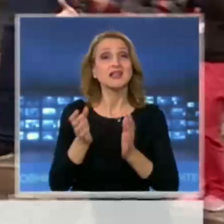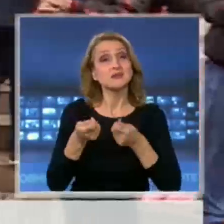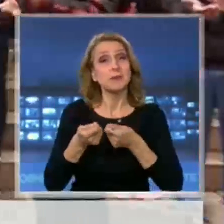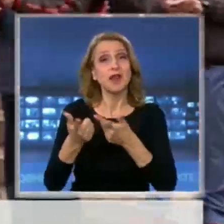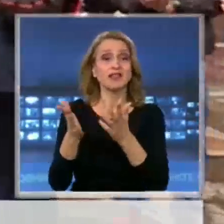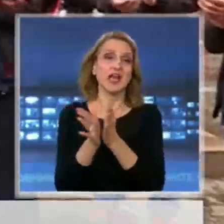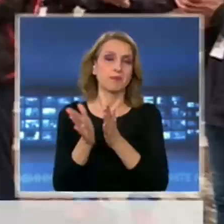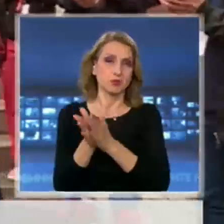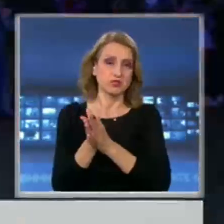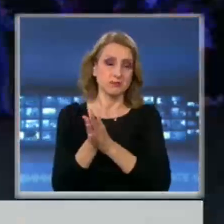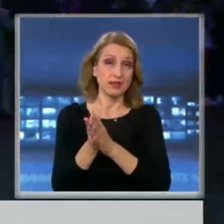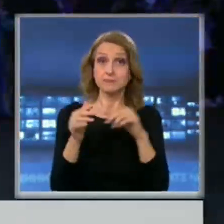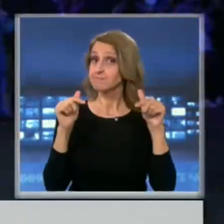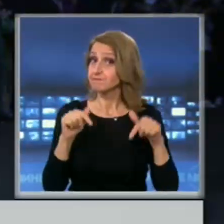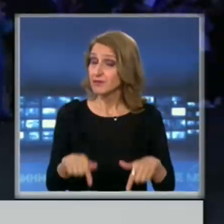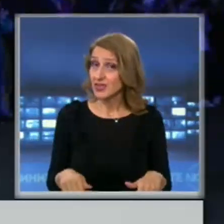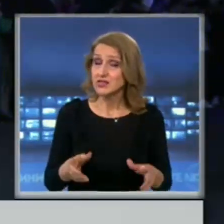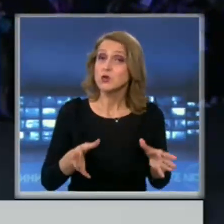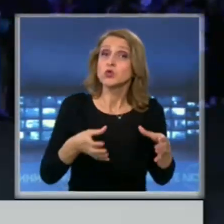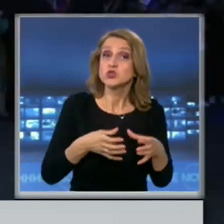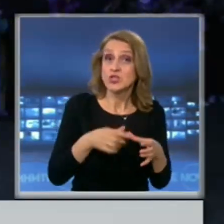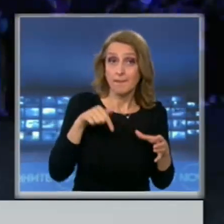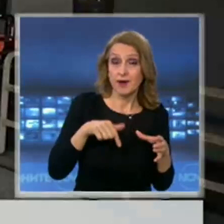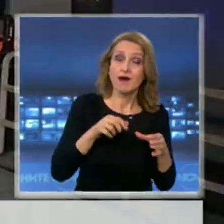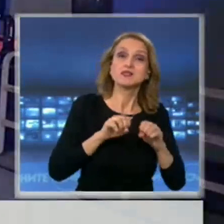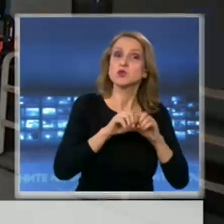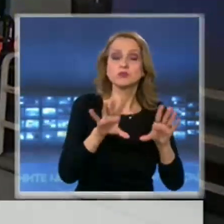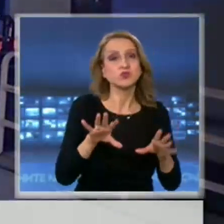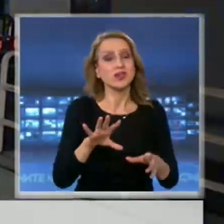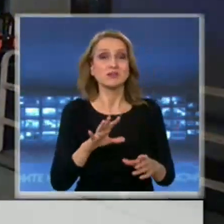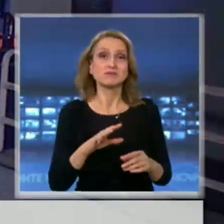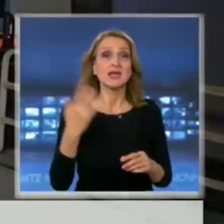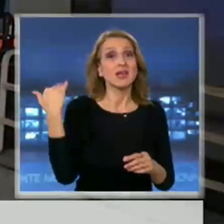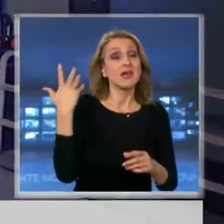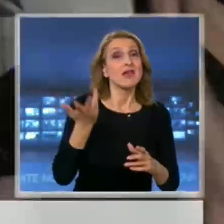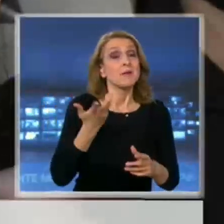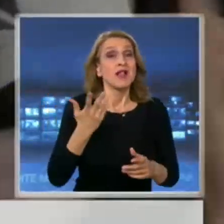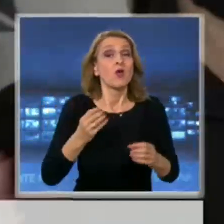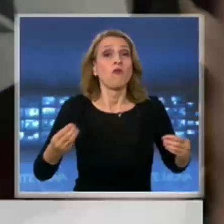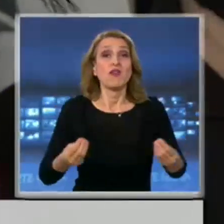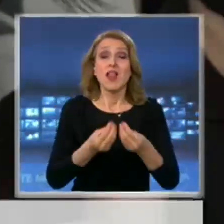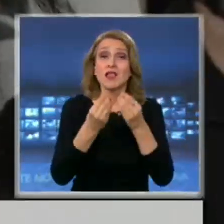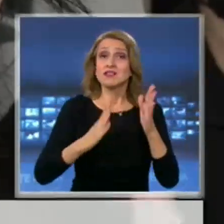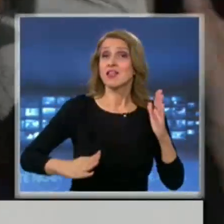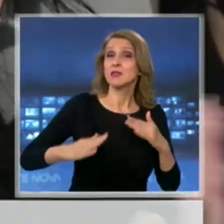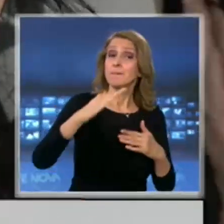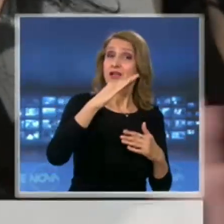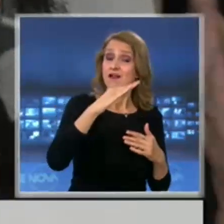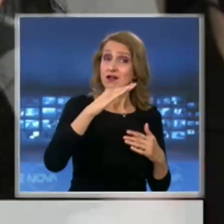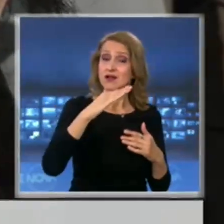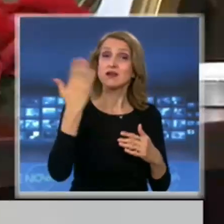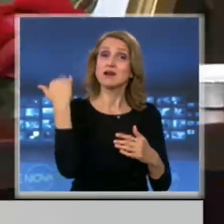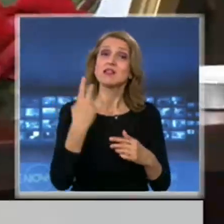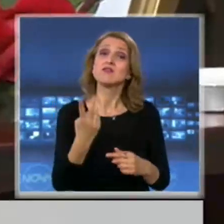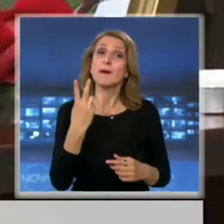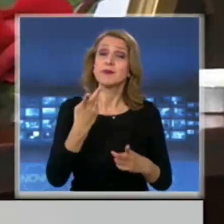Междувременно, днес от щаба потвърдиха своя теория за пик около Великден. Случаите на заразени през тази седмица са били близо два